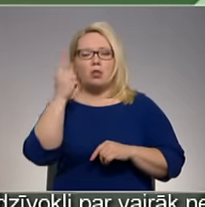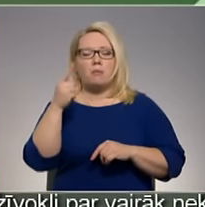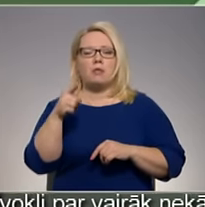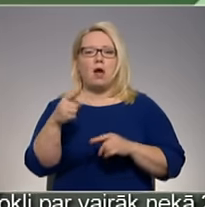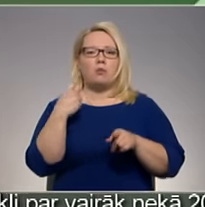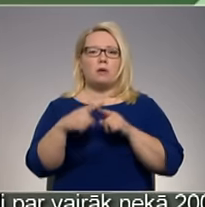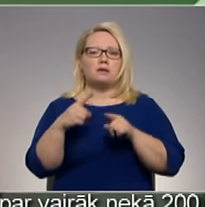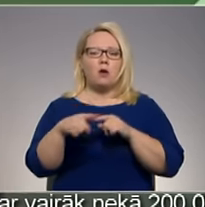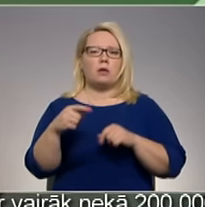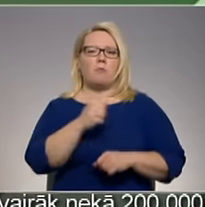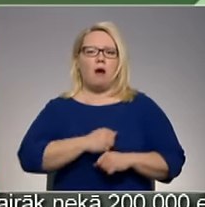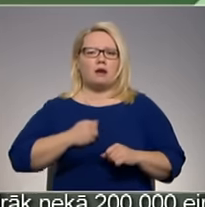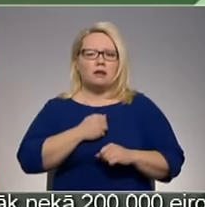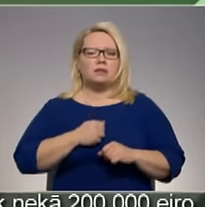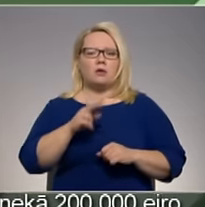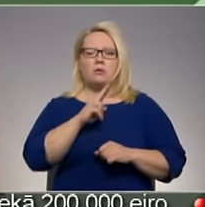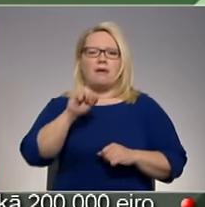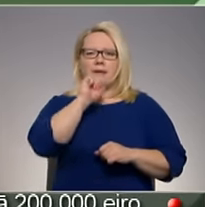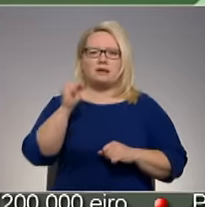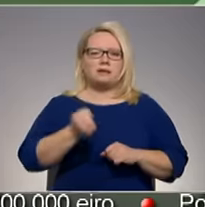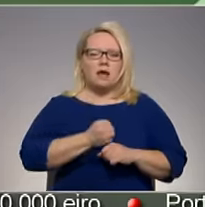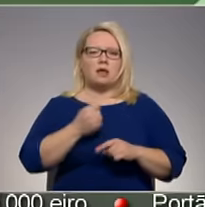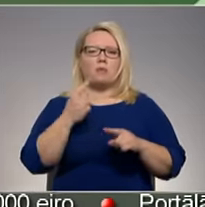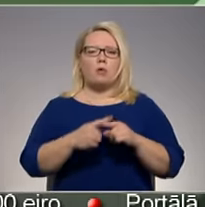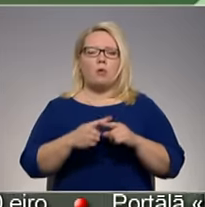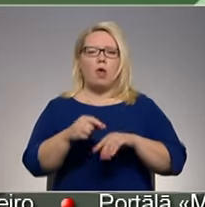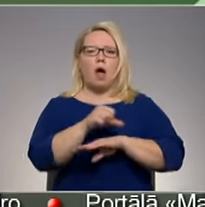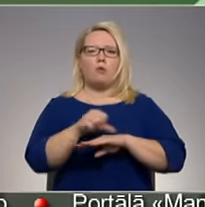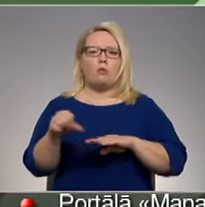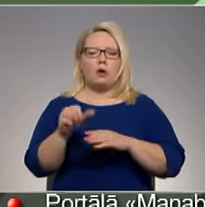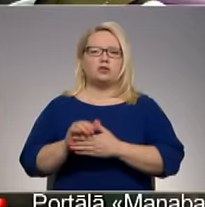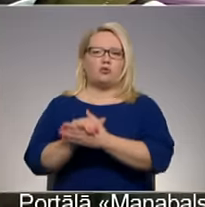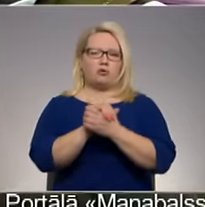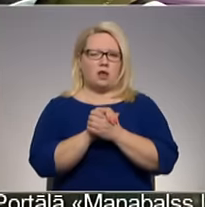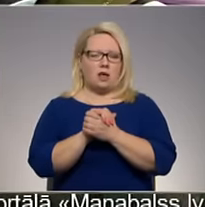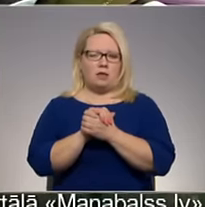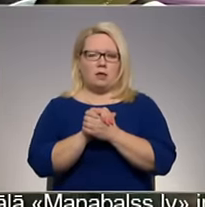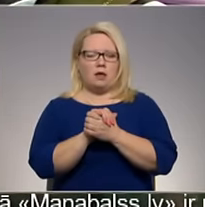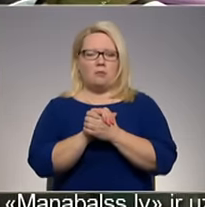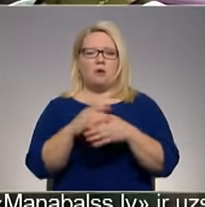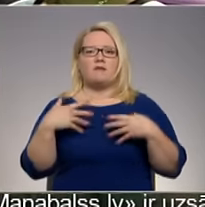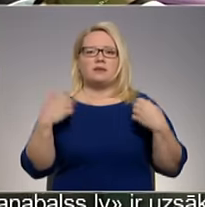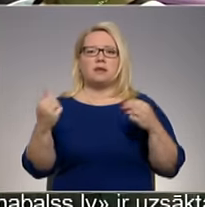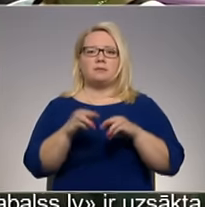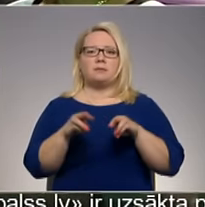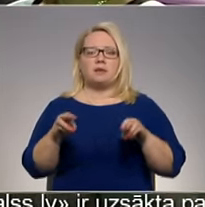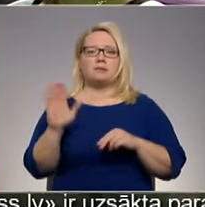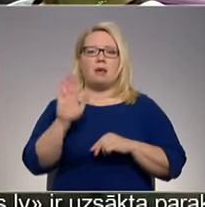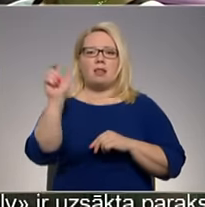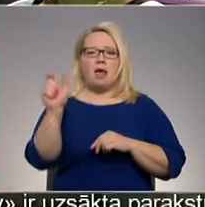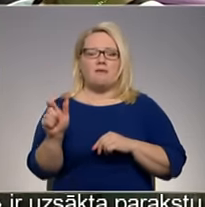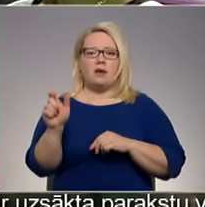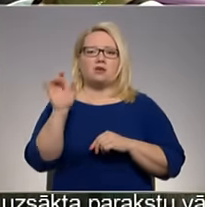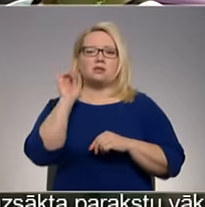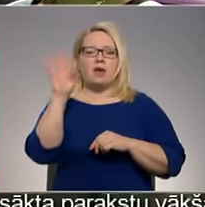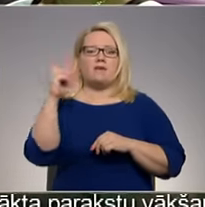nekaunību, agresiju, neiecietību un apriobežotu saliedētību. Veselības ministres Gundus Belēvičs vēl